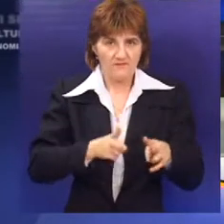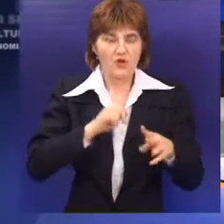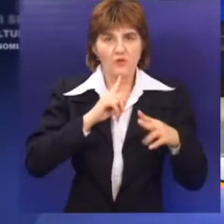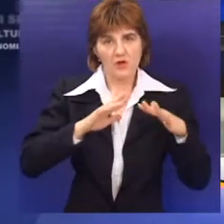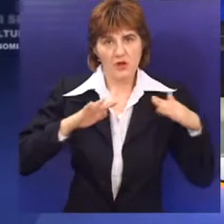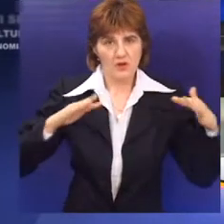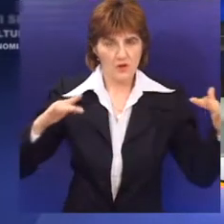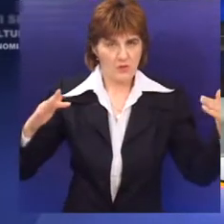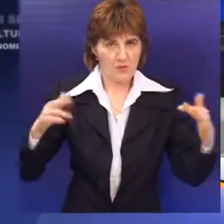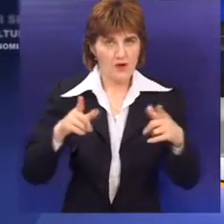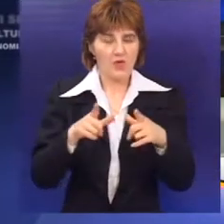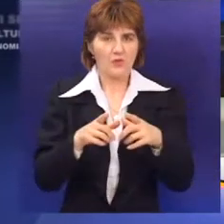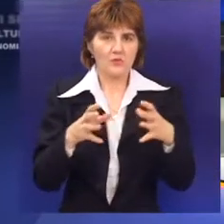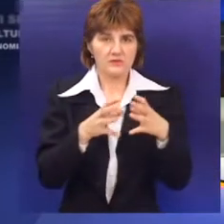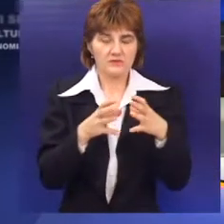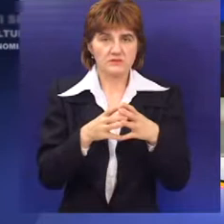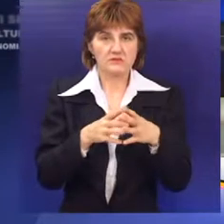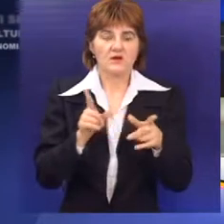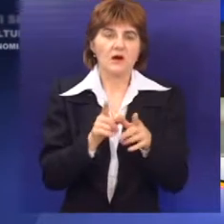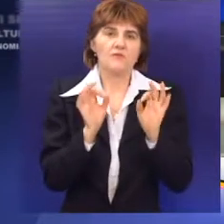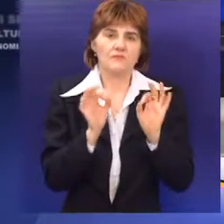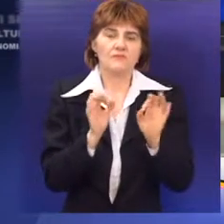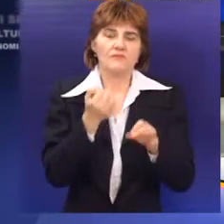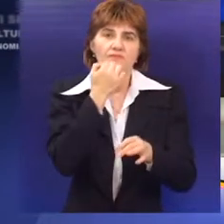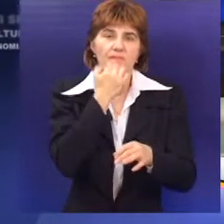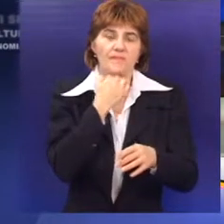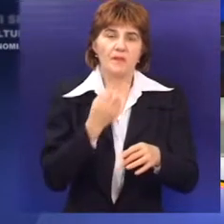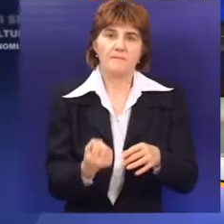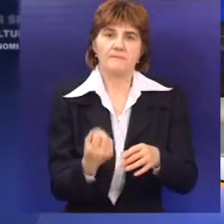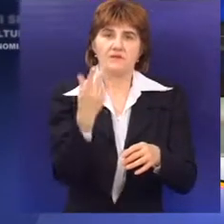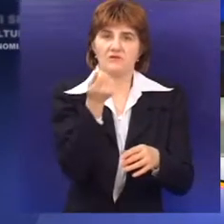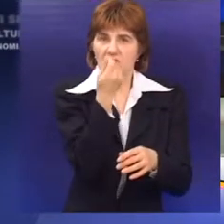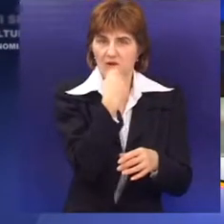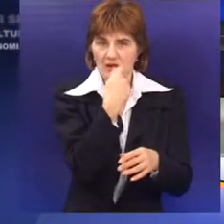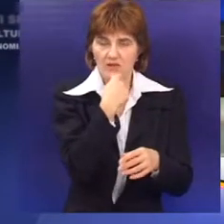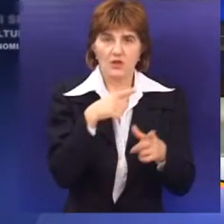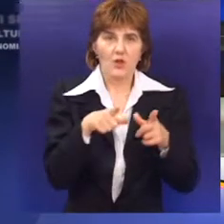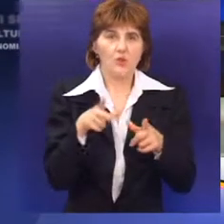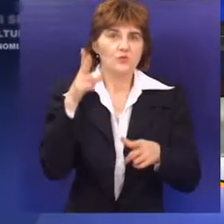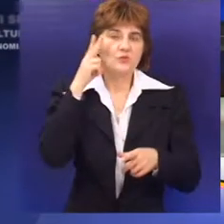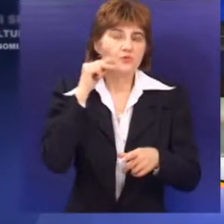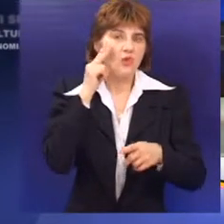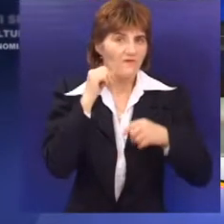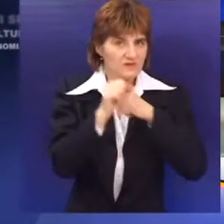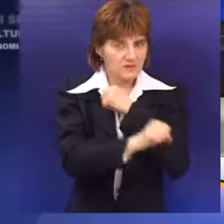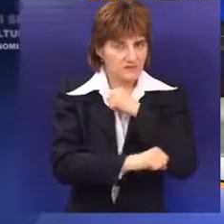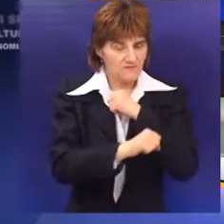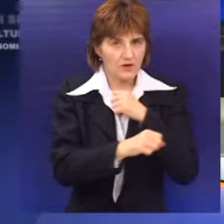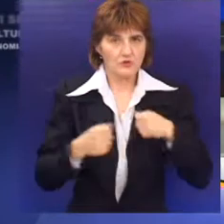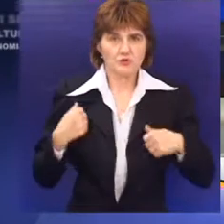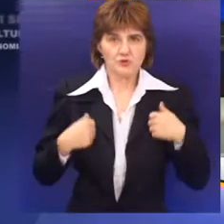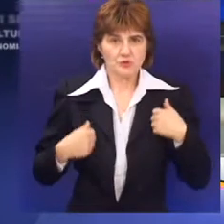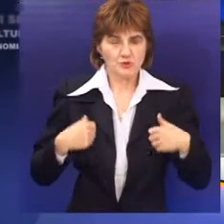okupilo najjače učesnike u sektoru organske proizvodnje. Poljoprivredni fakultet iz Novog Sada, ekonomski fakultet iz